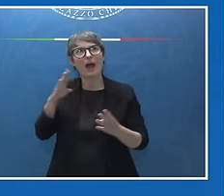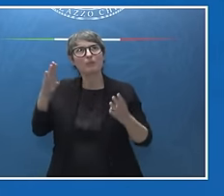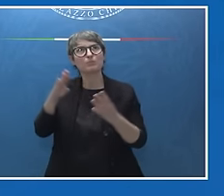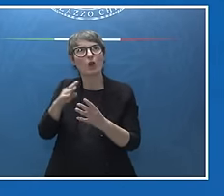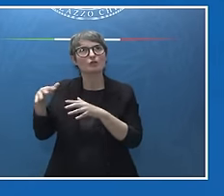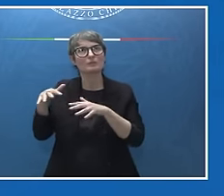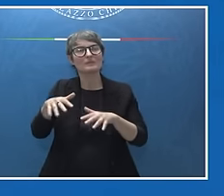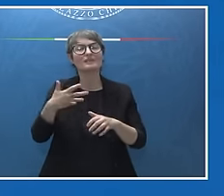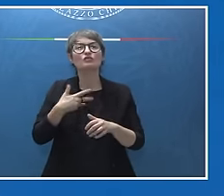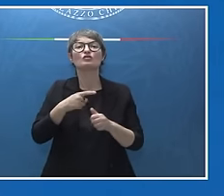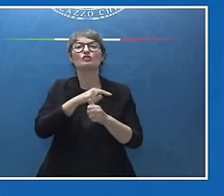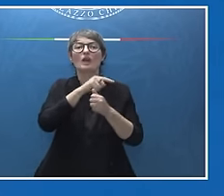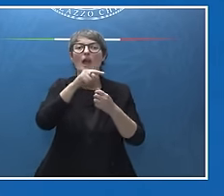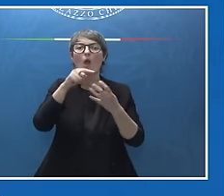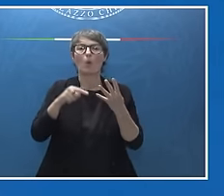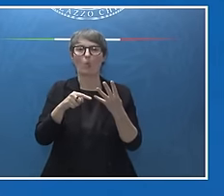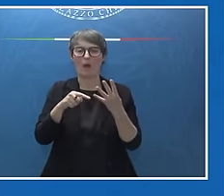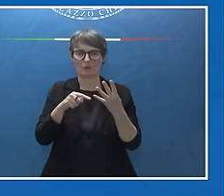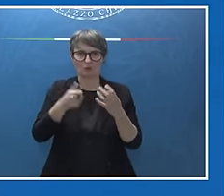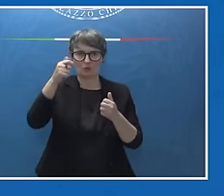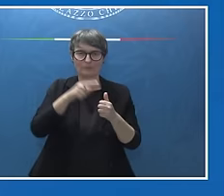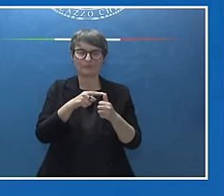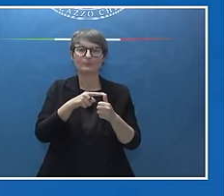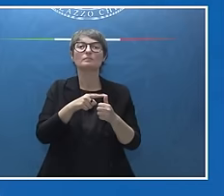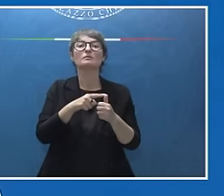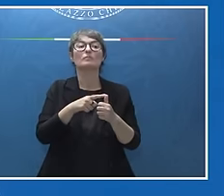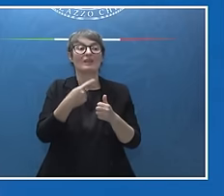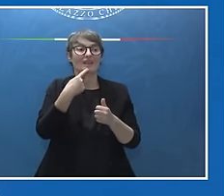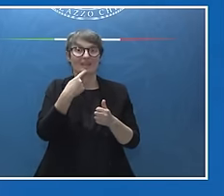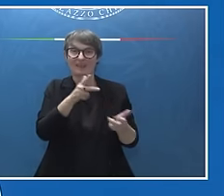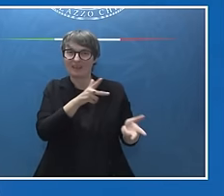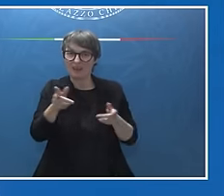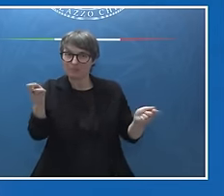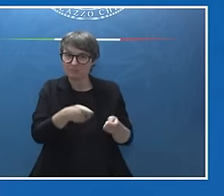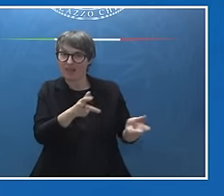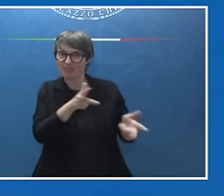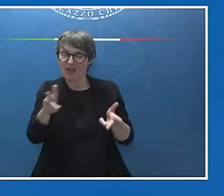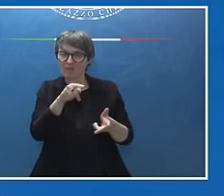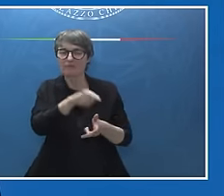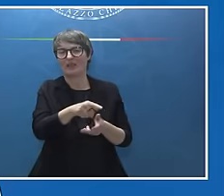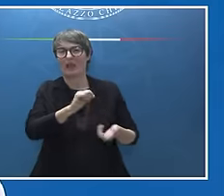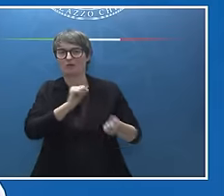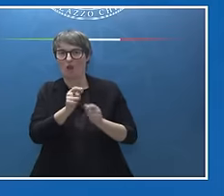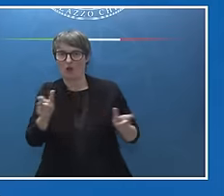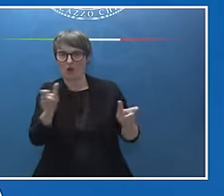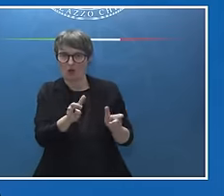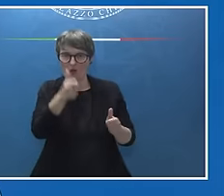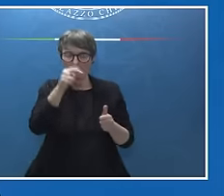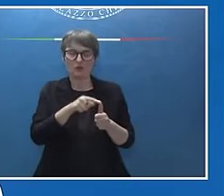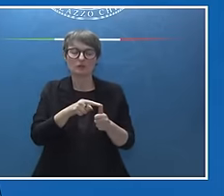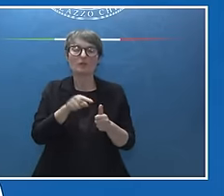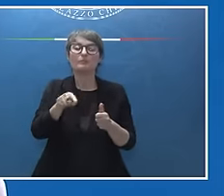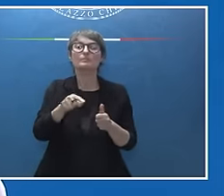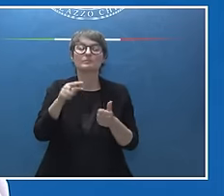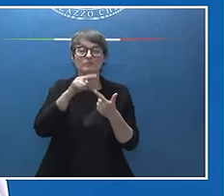direttrici. La lotta, il tema della lotta contro i trafficanti, il tema di lavorare a monte alle cause